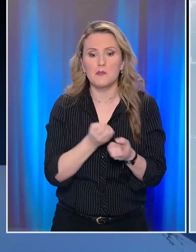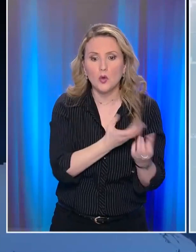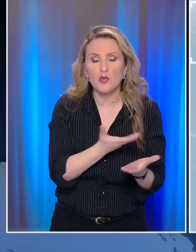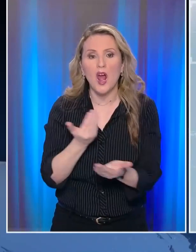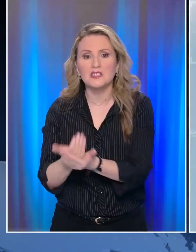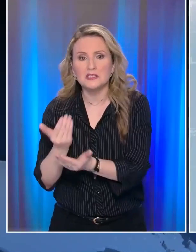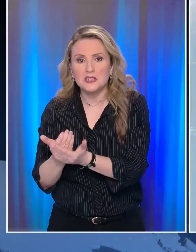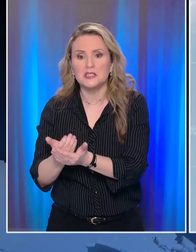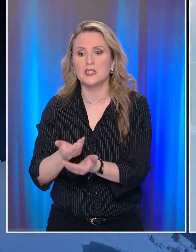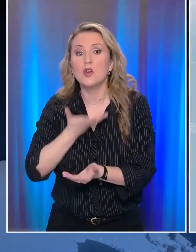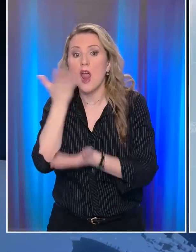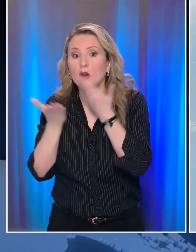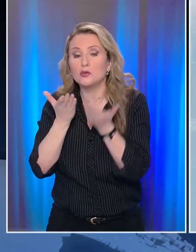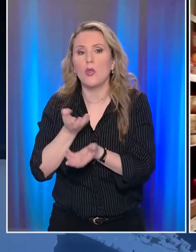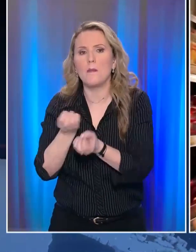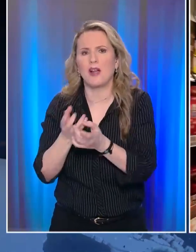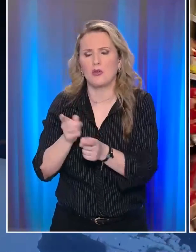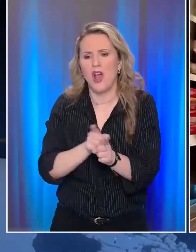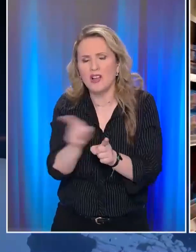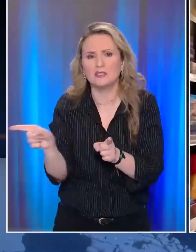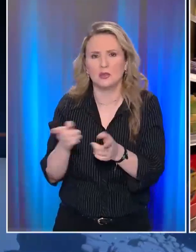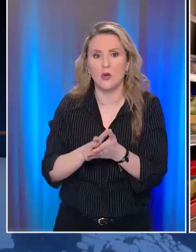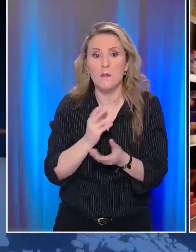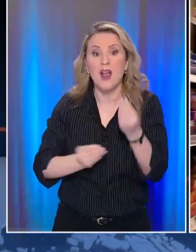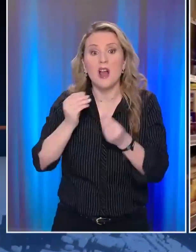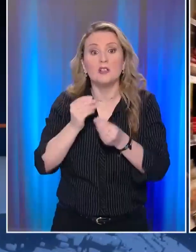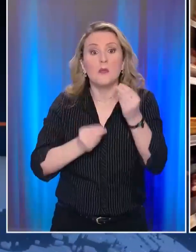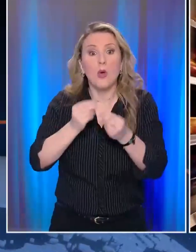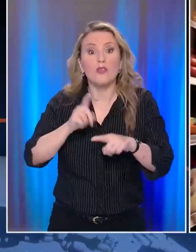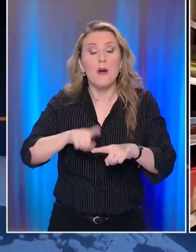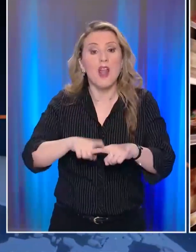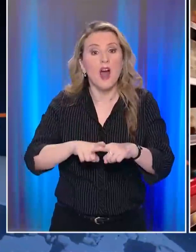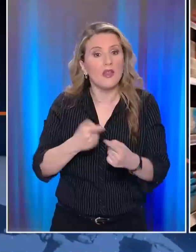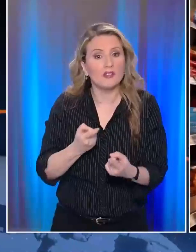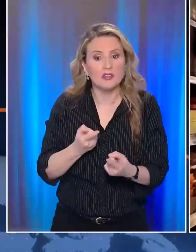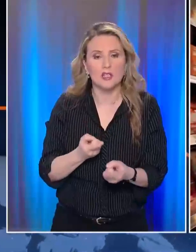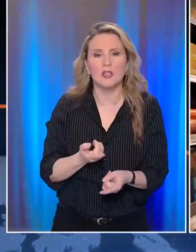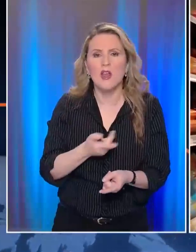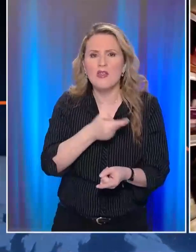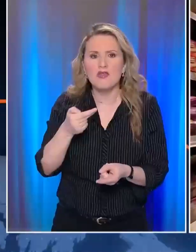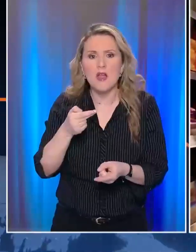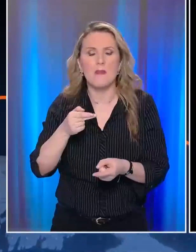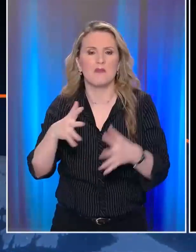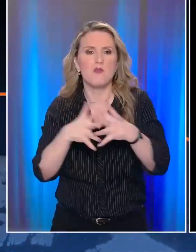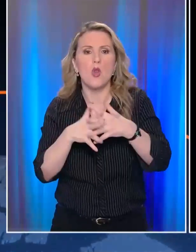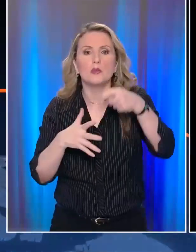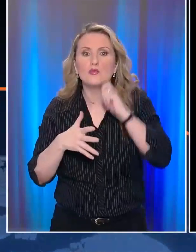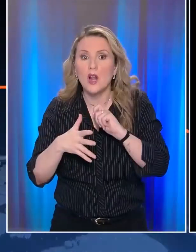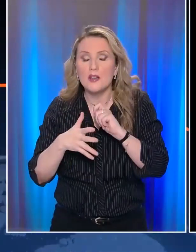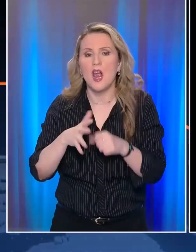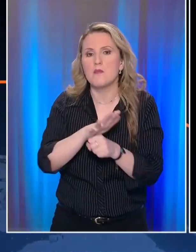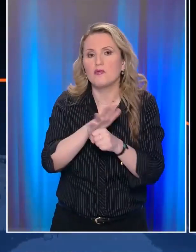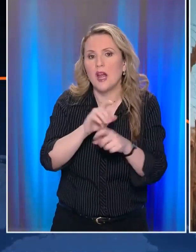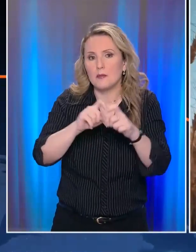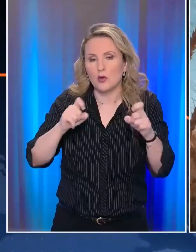και τη ζήτηση και με το κόστος παραγωγής Τα μεγαλύτερα προβλήματα που αντιμετωπίζει η χώρα μας σήμερα ως προς την επάρκεια Πηγάζουν από τον πόλεμο στην Ουκρανία Ειδικά από την